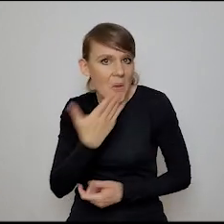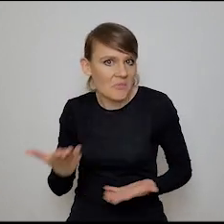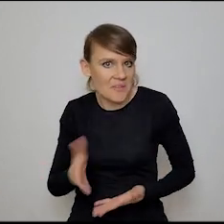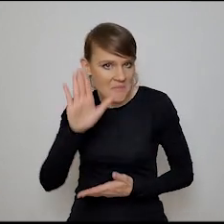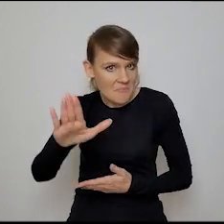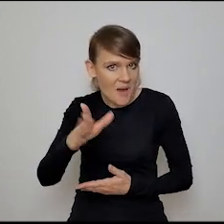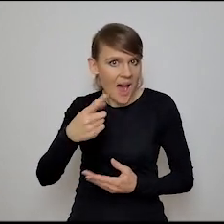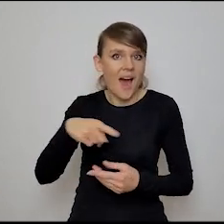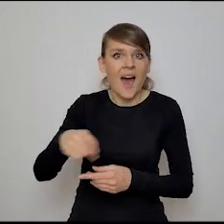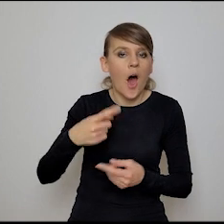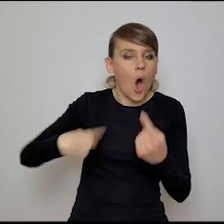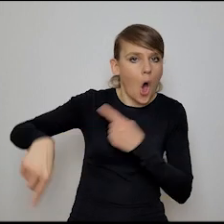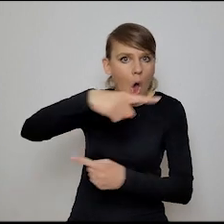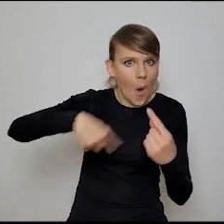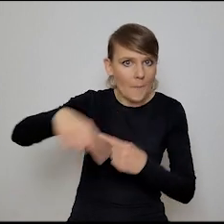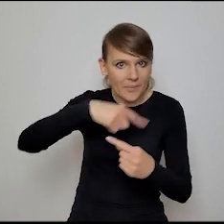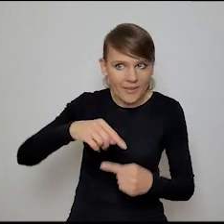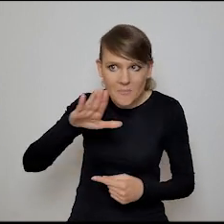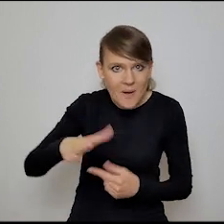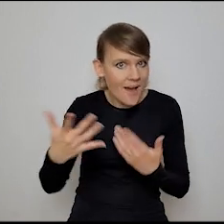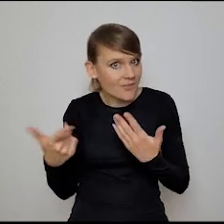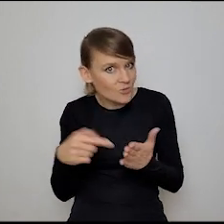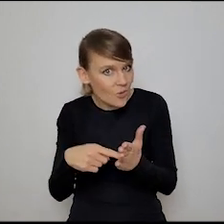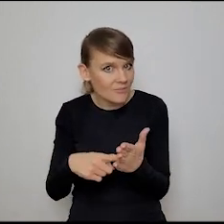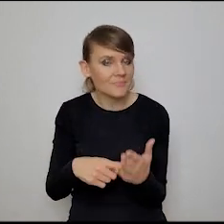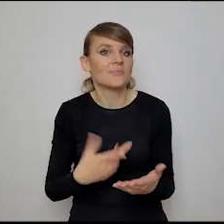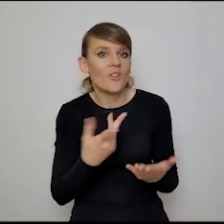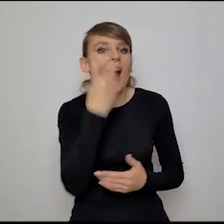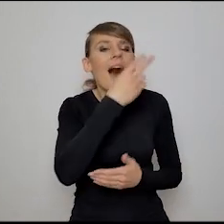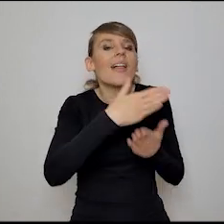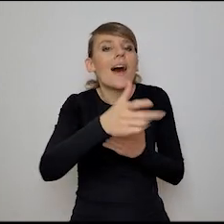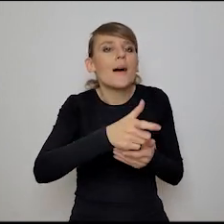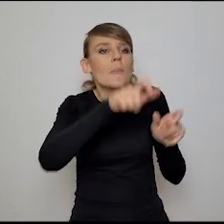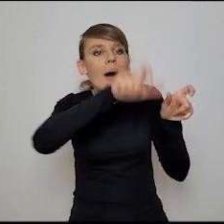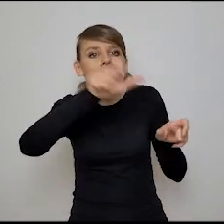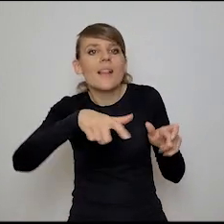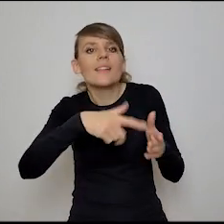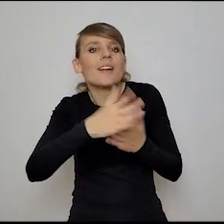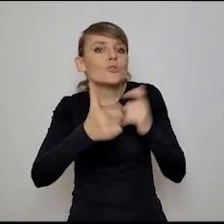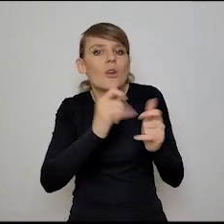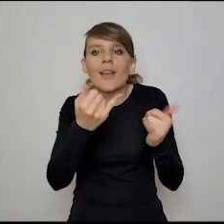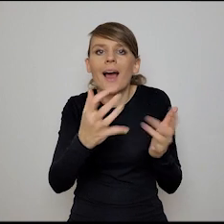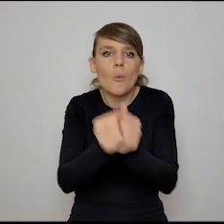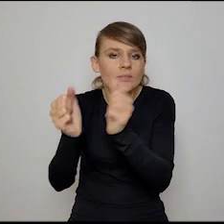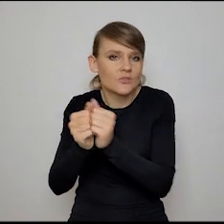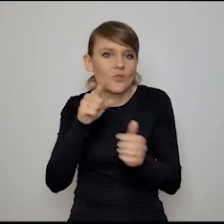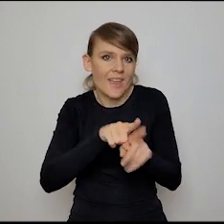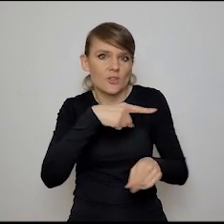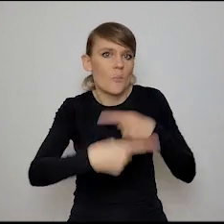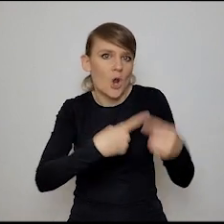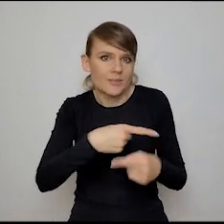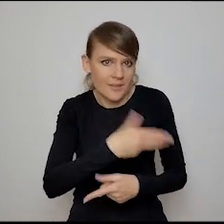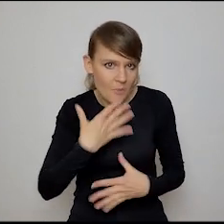mają obieg zamknięty albo czy są blisko obiegu zamkniętego. No i wiesz, potem co z tymi panelami robić, jak je pozyskiwać, że to jest wszystko też proces, który nie jest